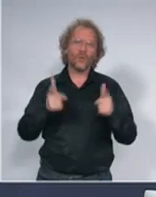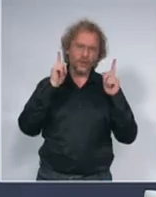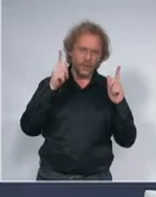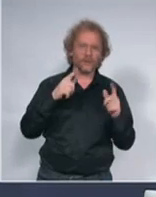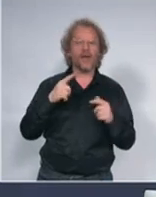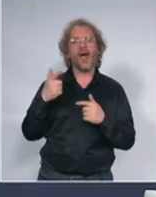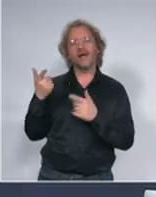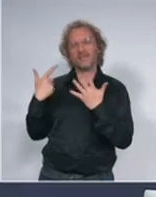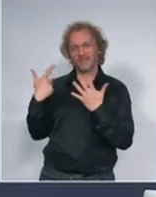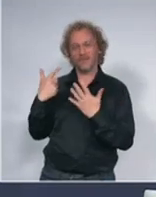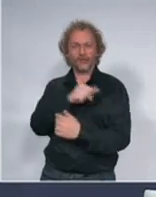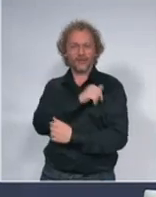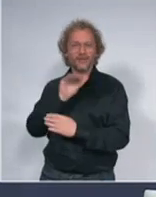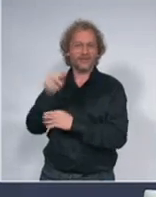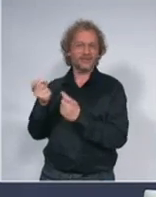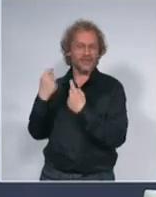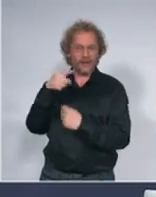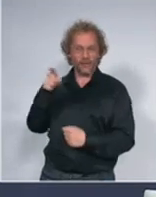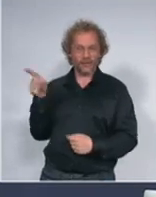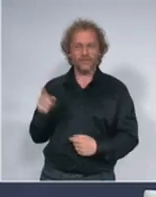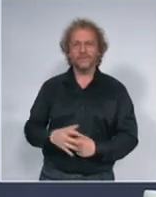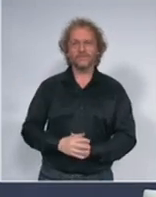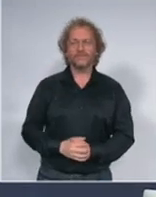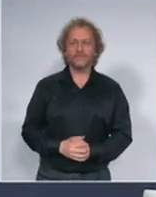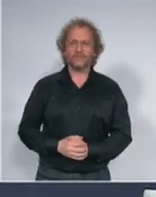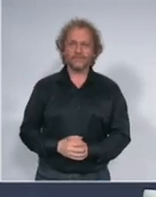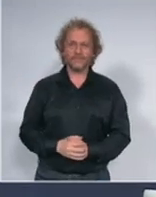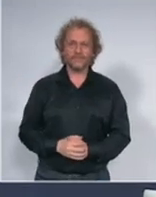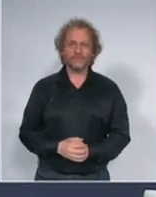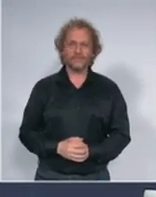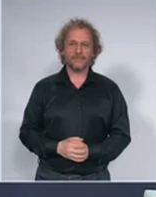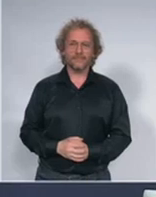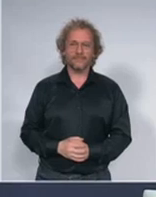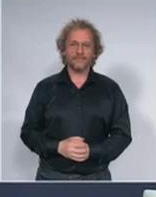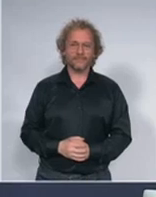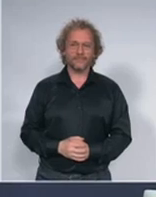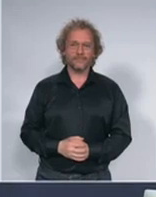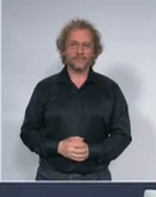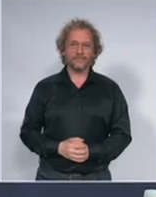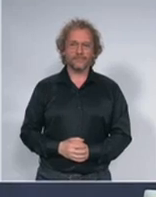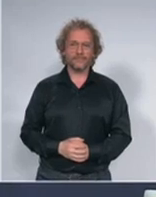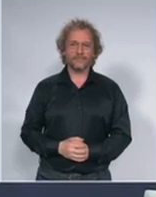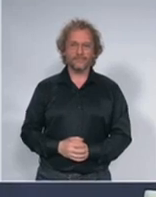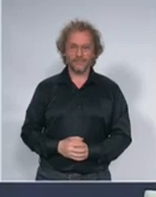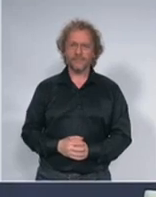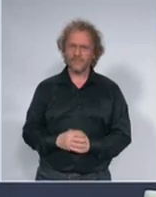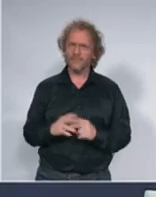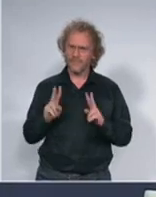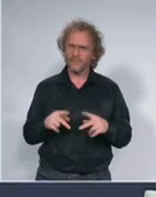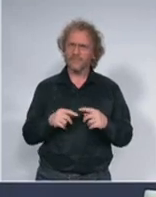godina u ruralnim sredinama. I praktično, zaista danas, od 10